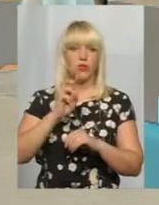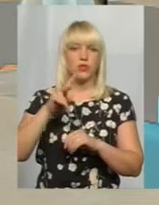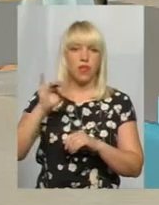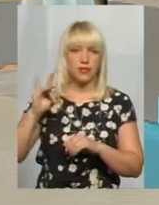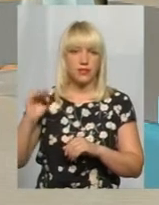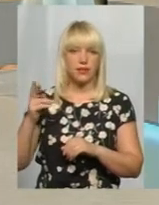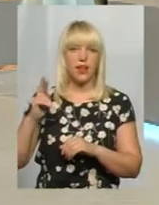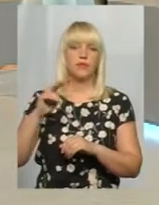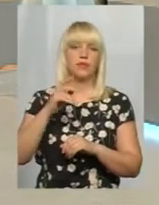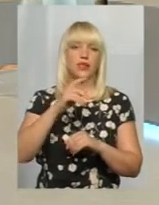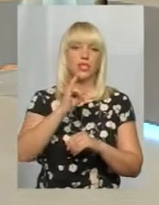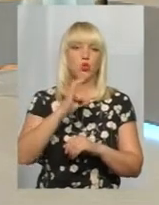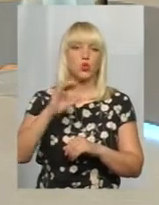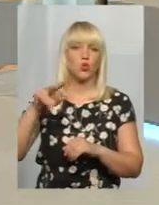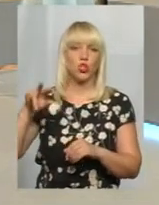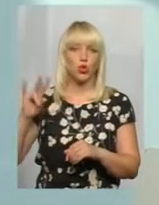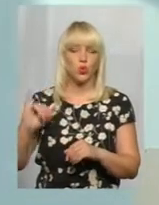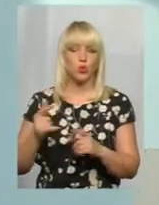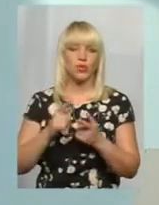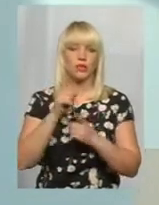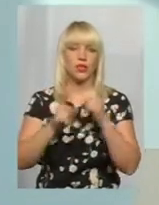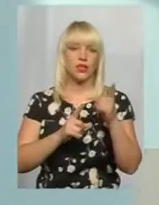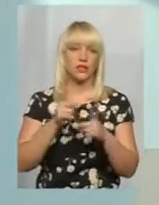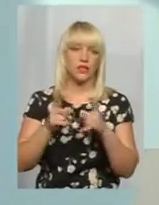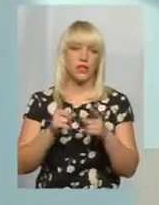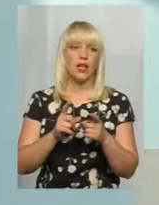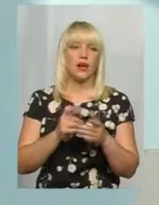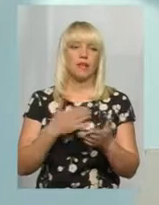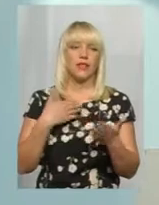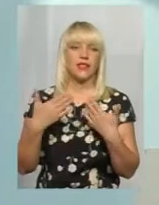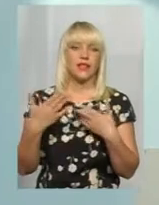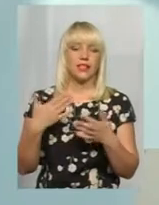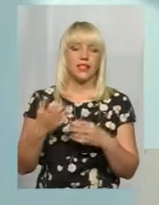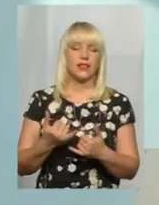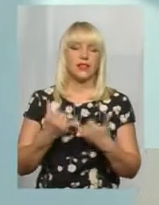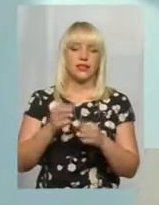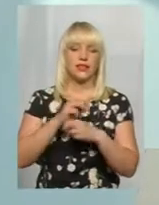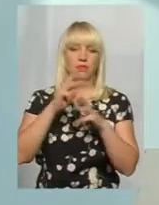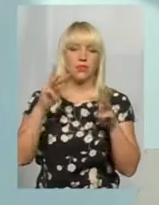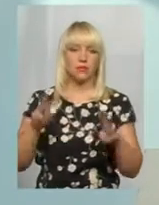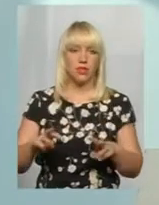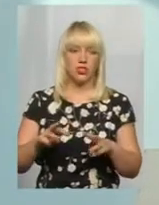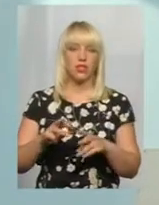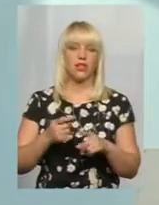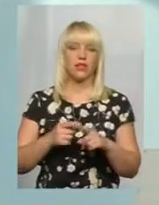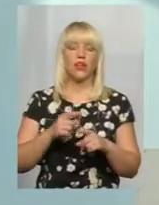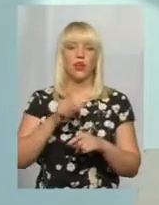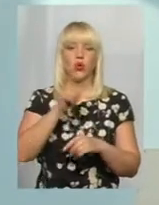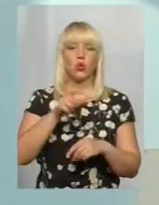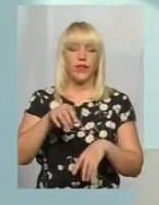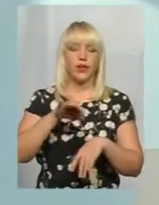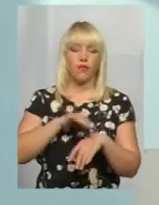Змінился підхід до забезпечення хворих, які потребують інсулін, забезпечення цими препаратами.